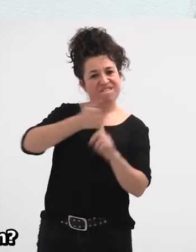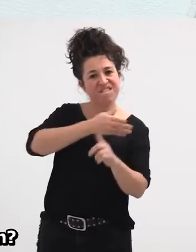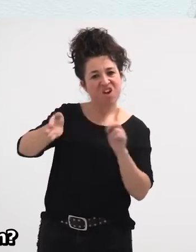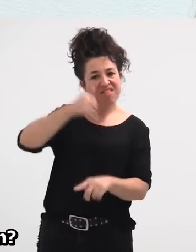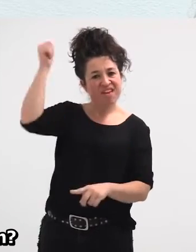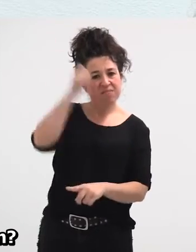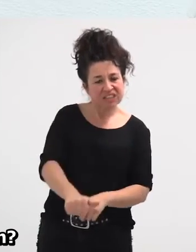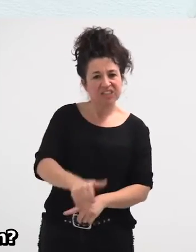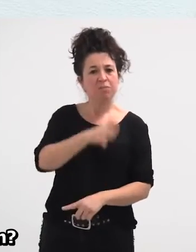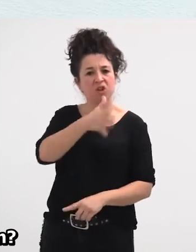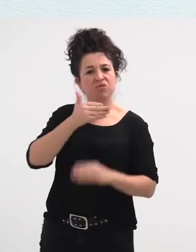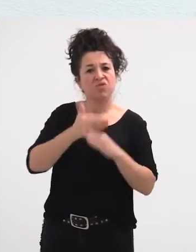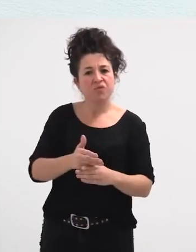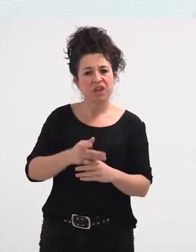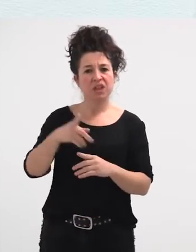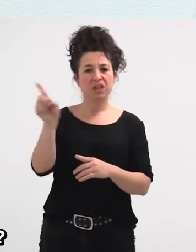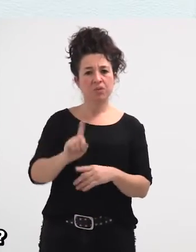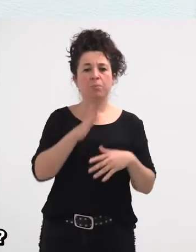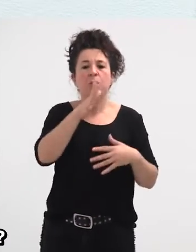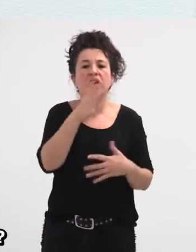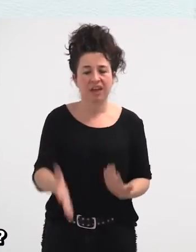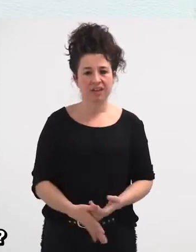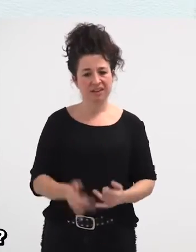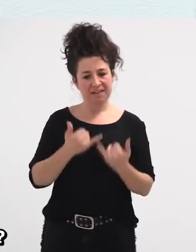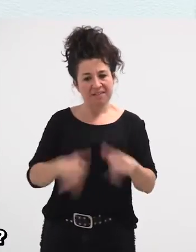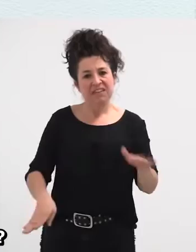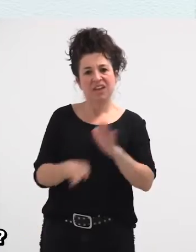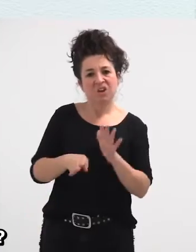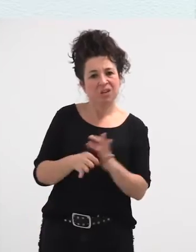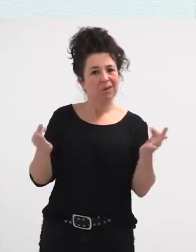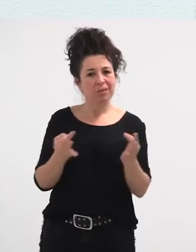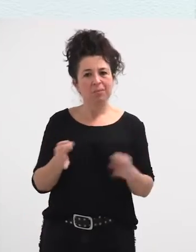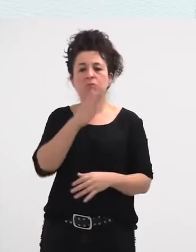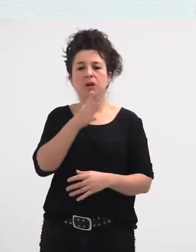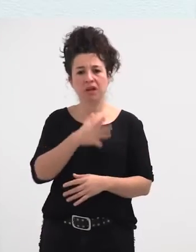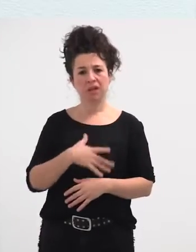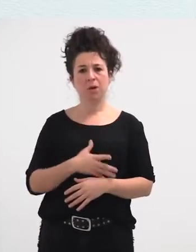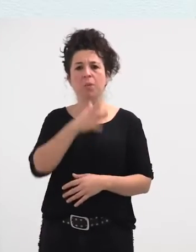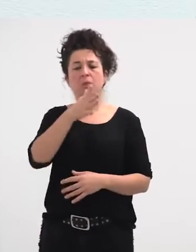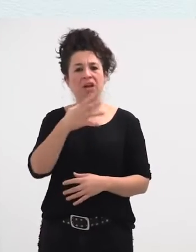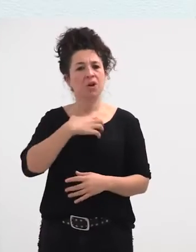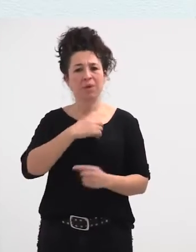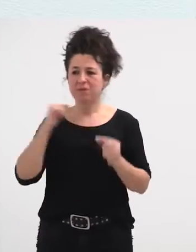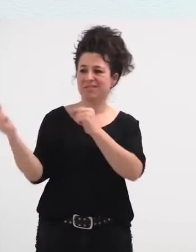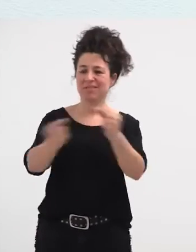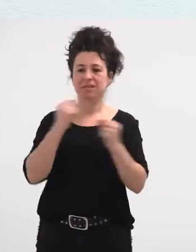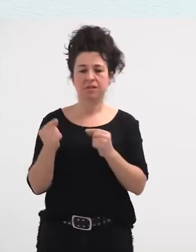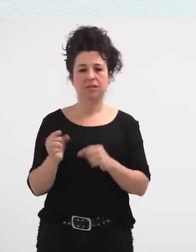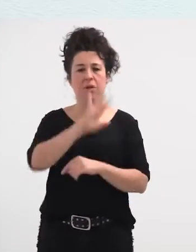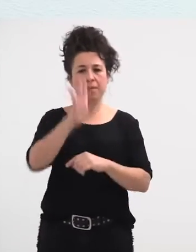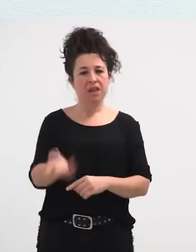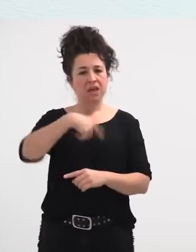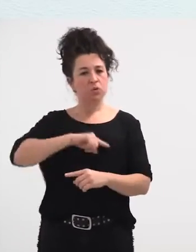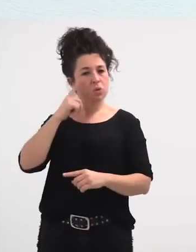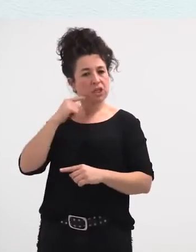gaitik, jarraitu bar dugu festarekin, zer gaitik ez in dugu debate hau, euki, ez, ematen du beti, gure errituak, eta gure